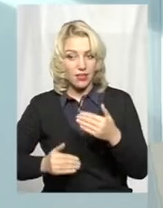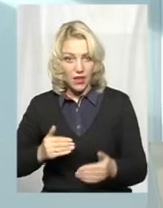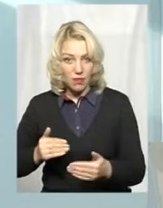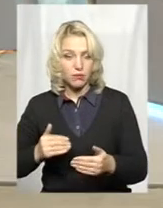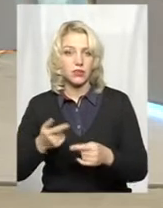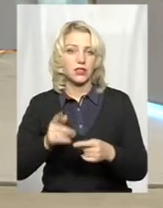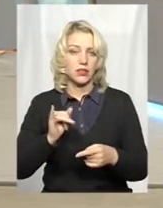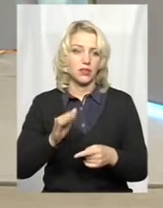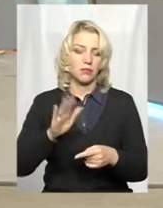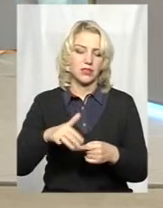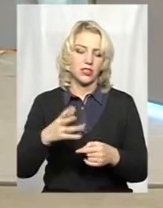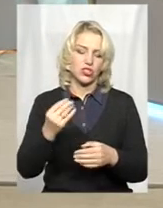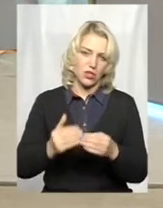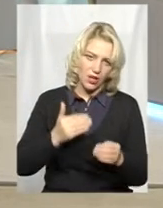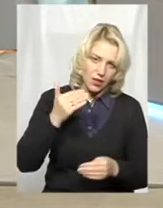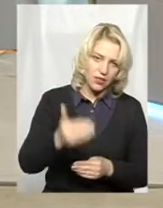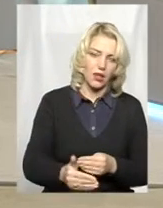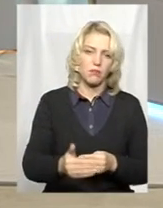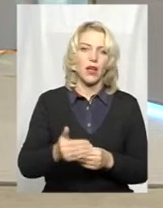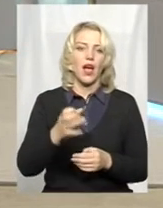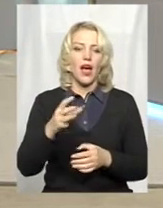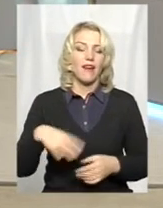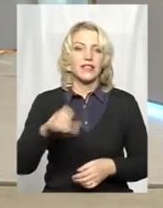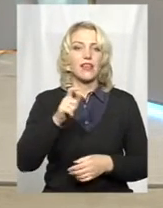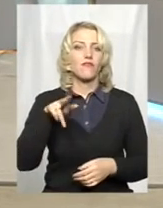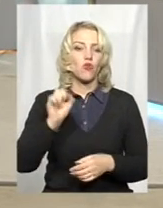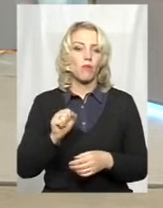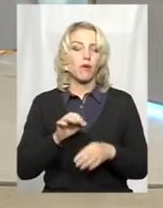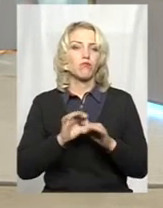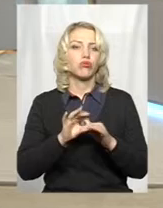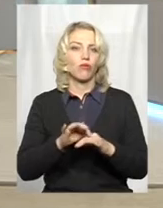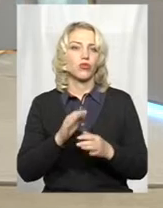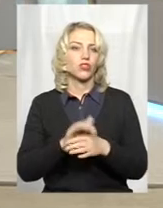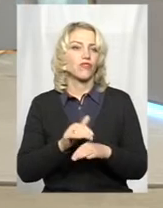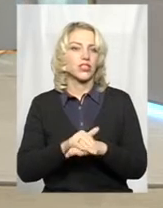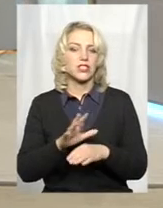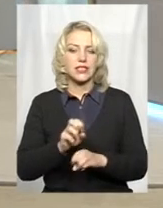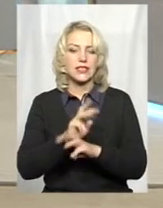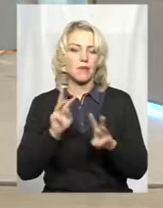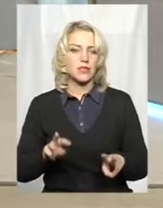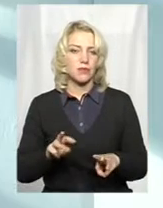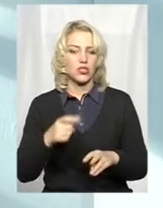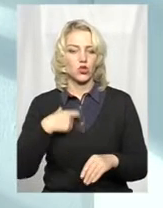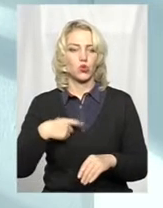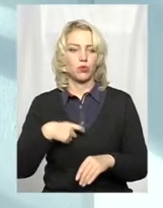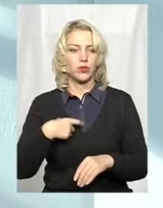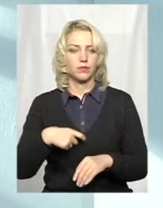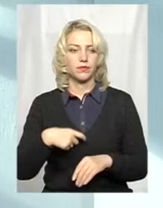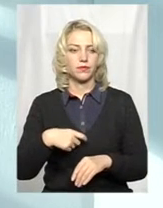аналізи, після того зроблять ще один, а вся Європа проводить, фактически, які, ну, забезпечують собі,